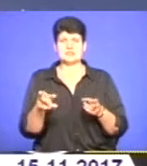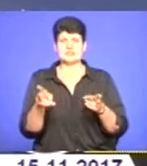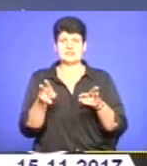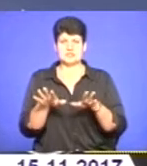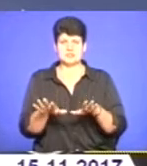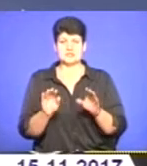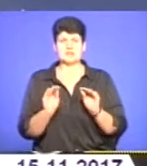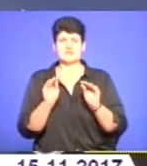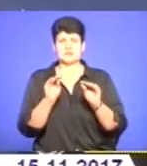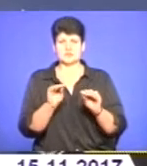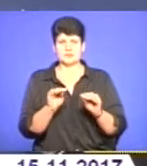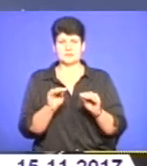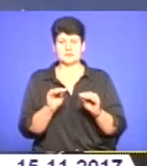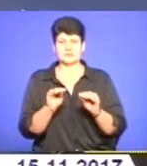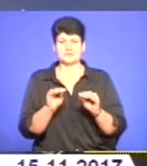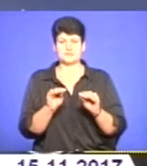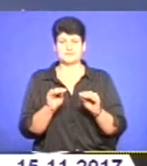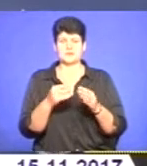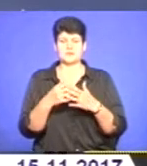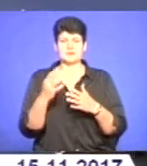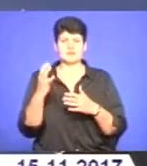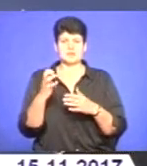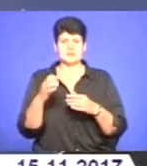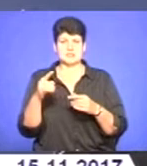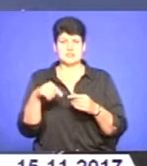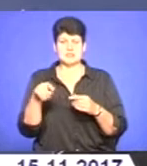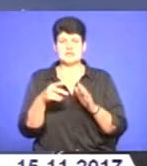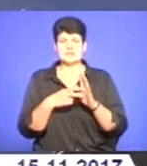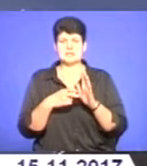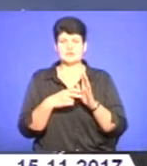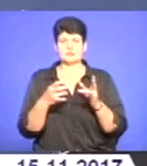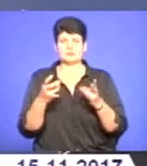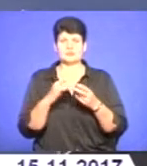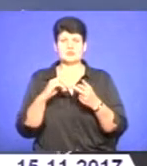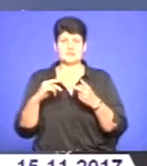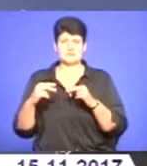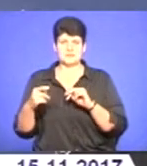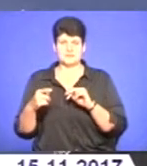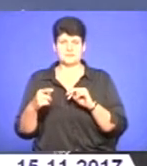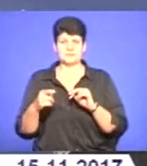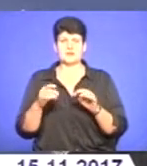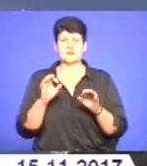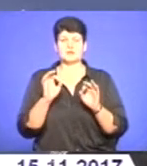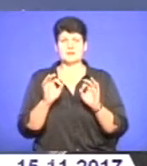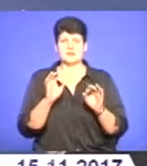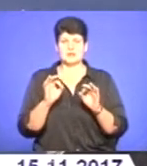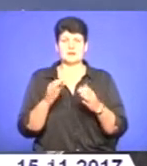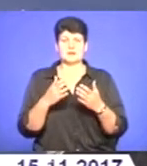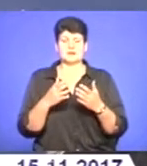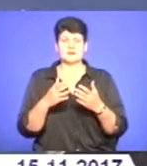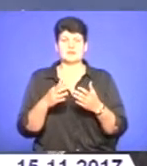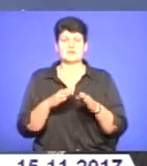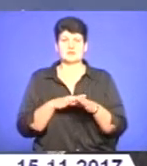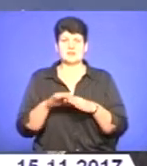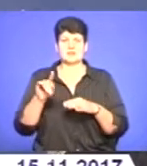встановити відсутніх близько 400 дорожніх знаків і 700 потребують заміни. За неналежне експлуатаційне утримання за порушення вимог,